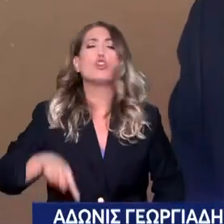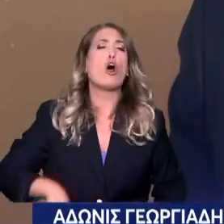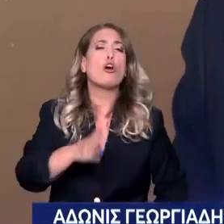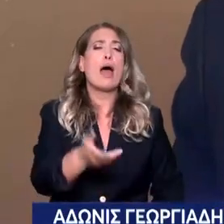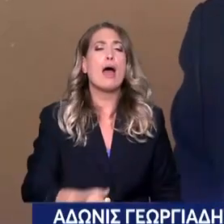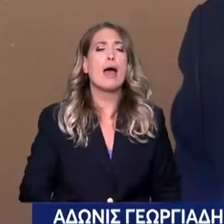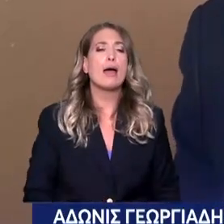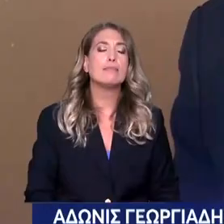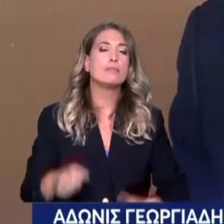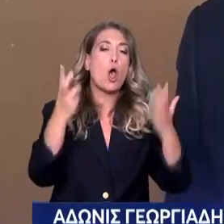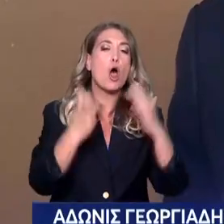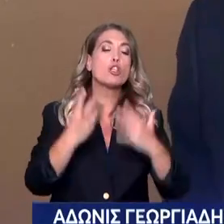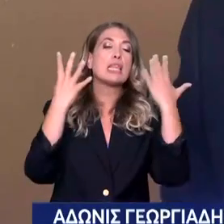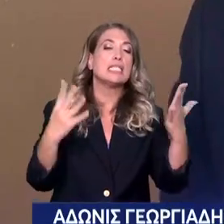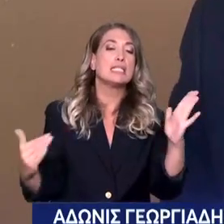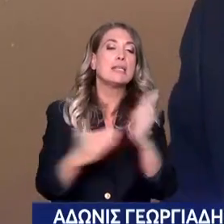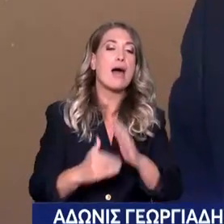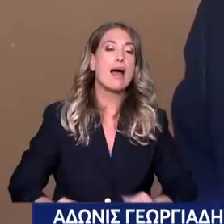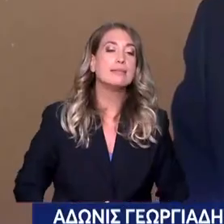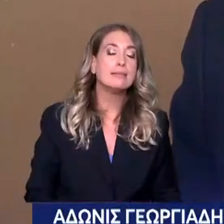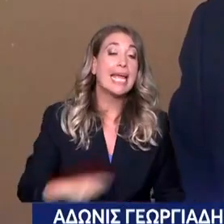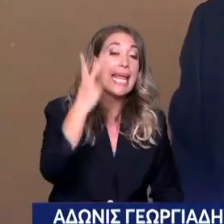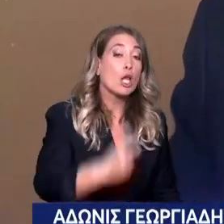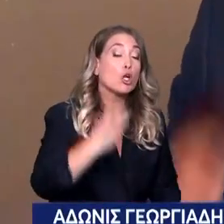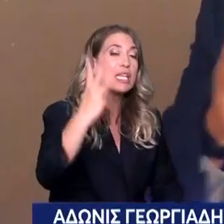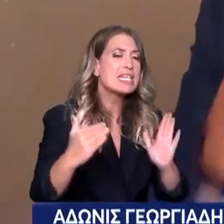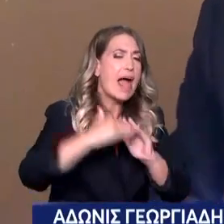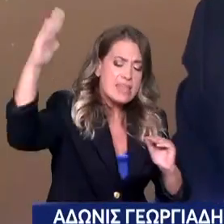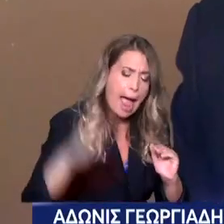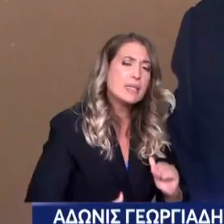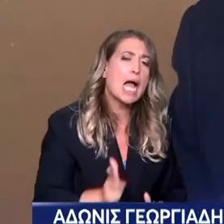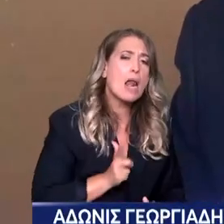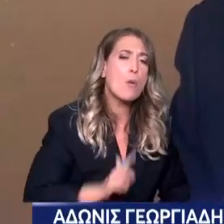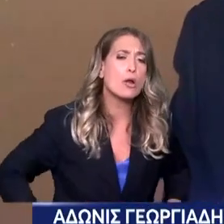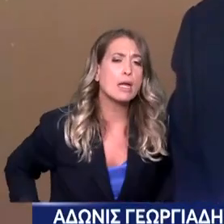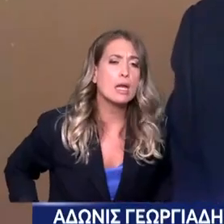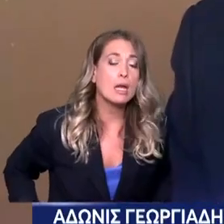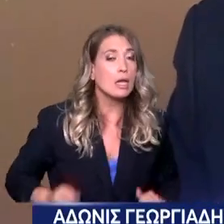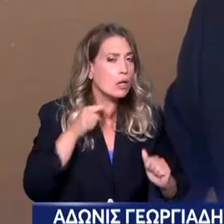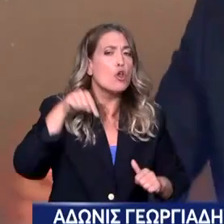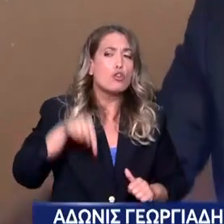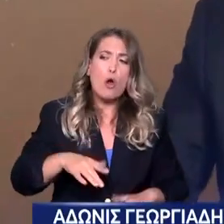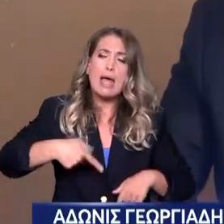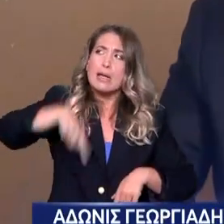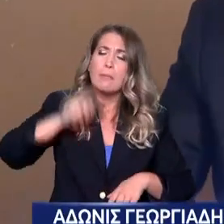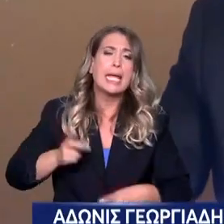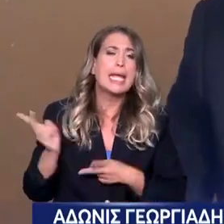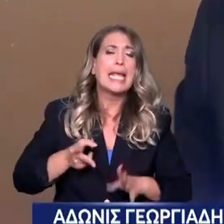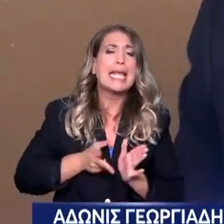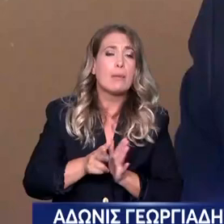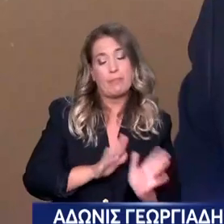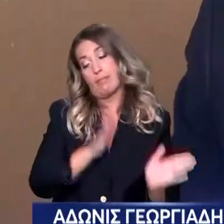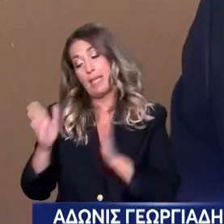Πόσα. 84.000. Είναι 23.000 κάτω. Ξέρετε πόσα απόγευματινά χειρουργεία έχουν γίνει επιπληρωμή.